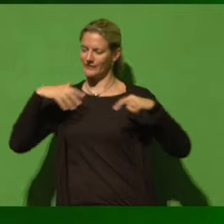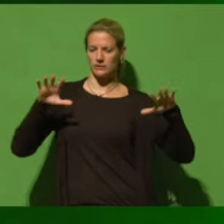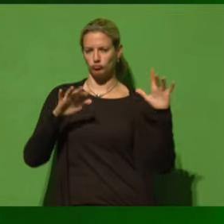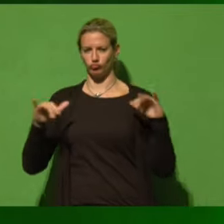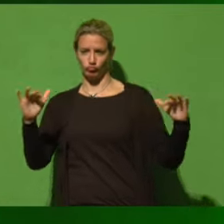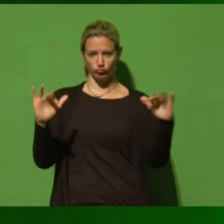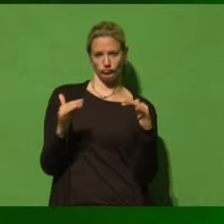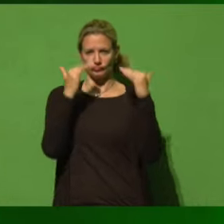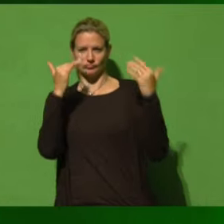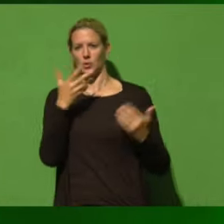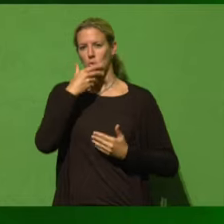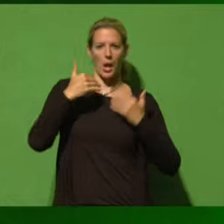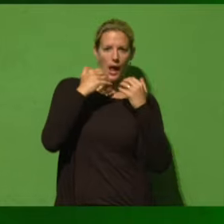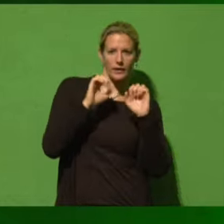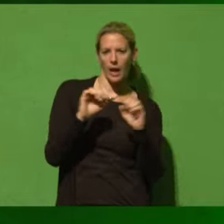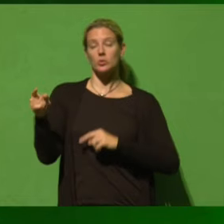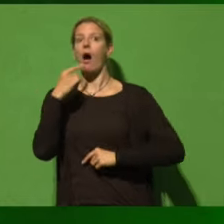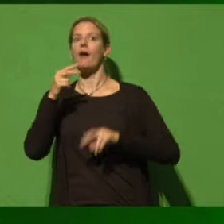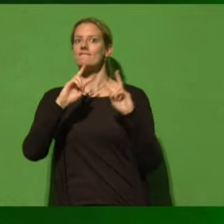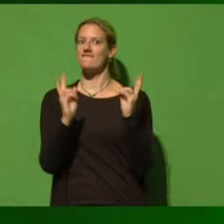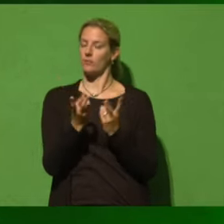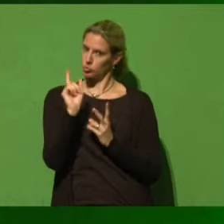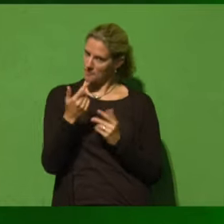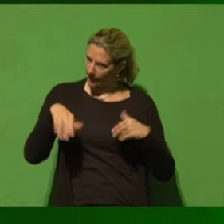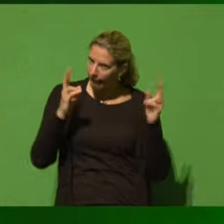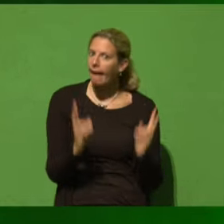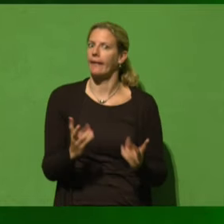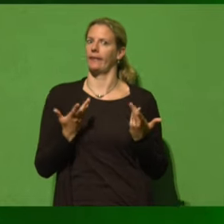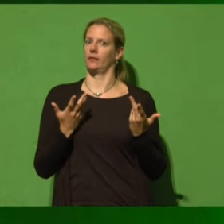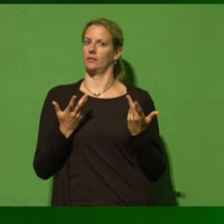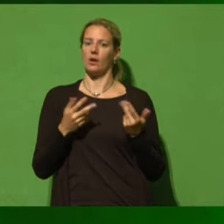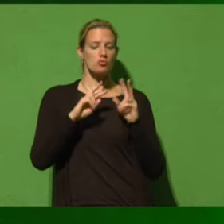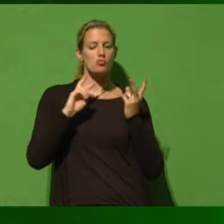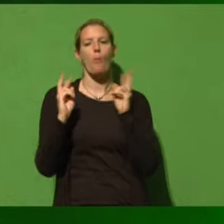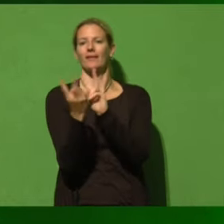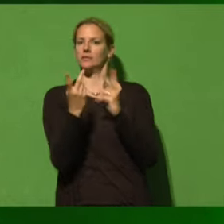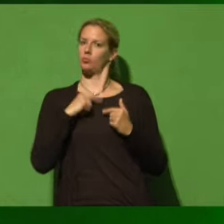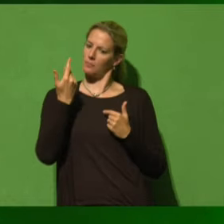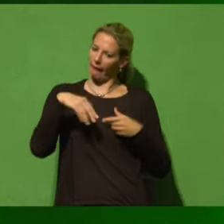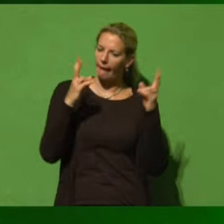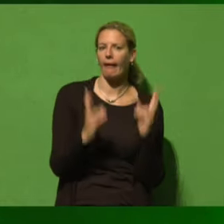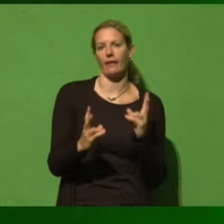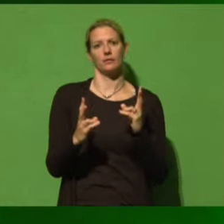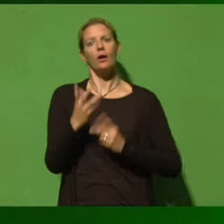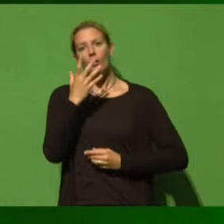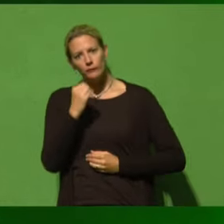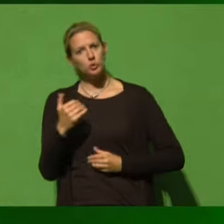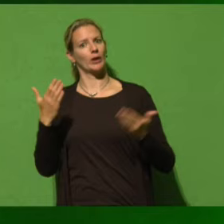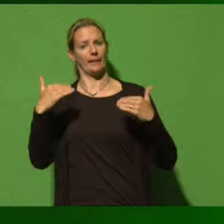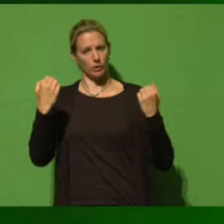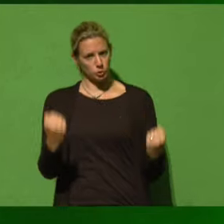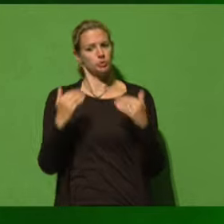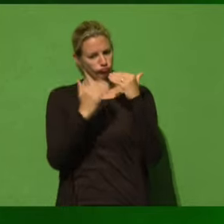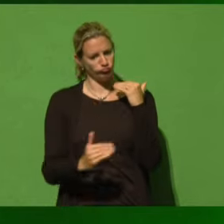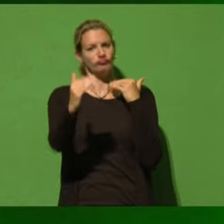Erklärungen. Da sollte auch die Welt gerechter werden, da sollte die Globalisierung gerechter gestaltet werden, da sollte Klimaschutz stattfinden. Und was ist seitdem